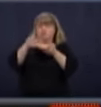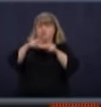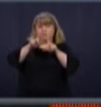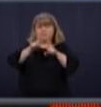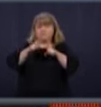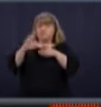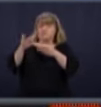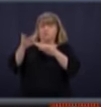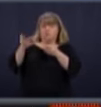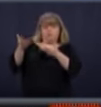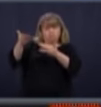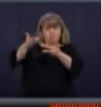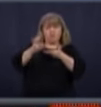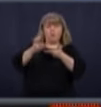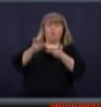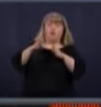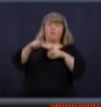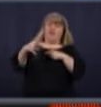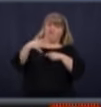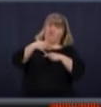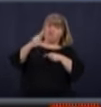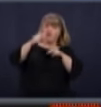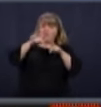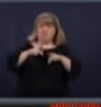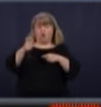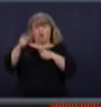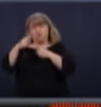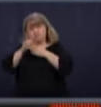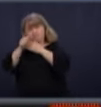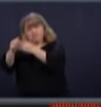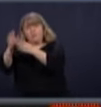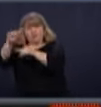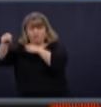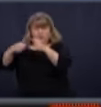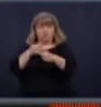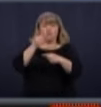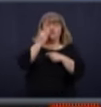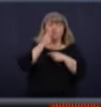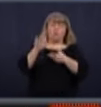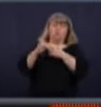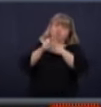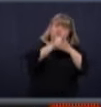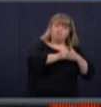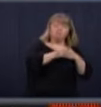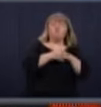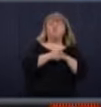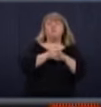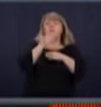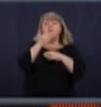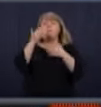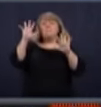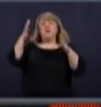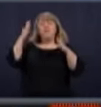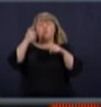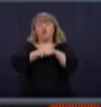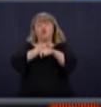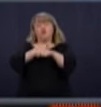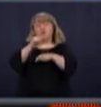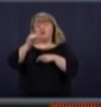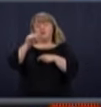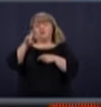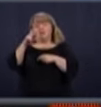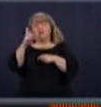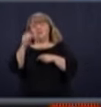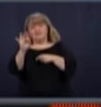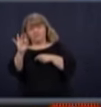chercher ensuite. Donc, je vous invite, tout le monde, Puis, encore une fois, bravo au Dr Tardif, à toute l